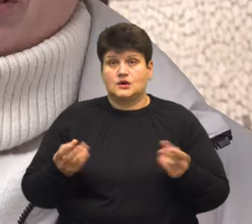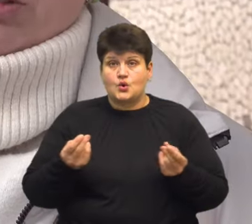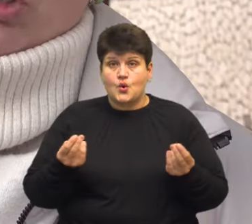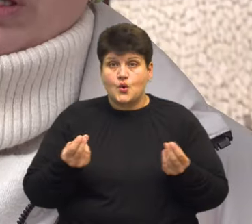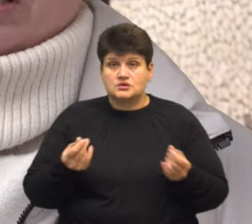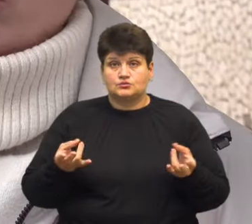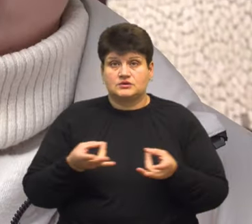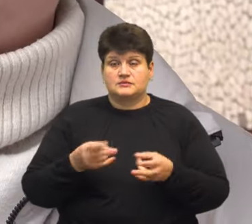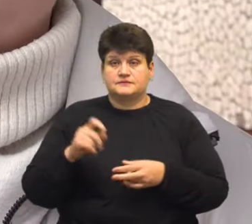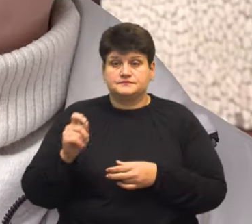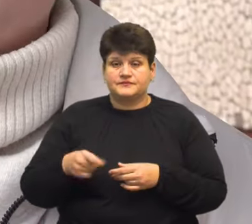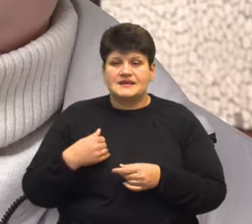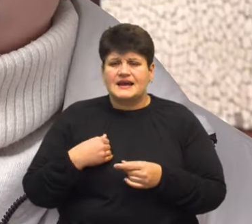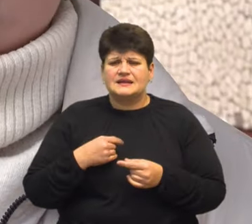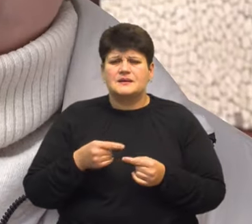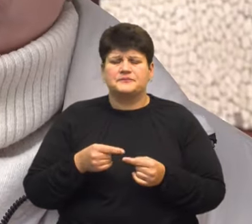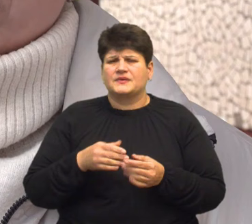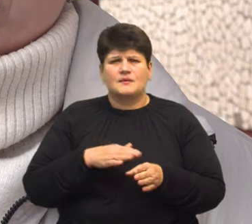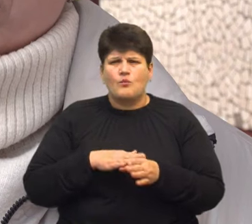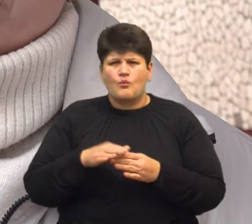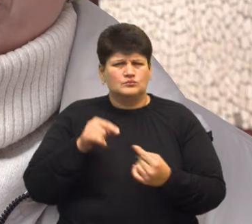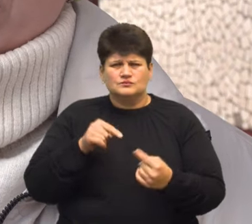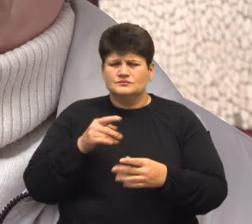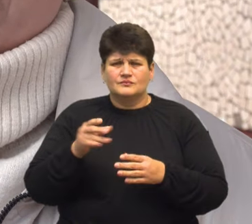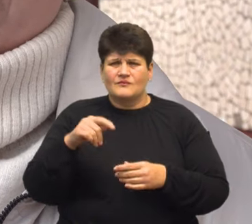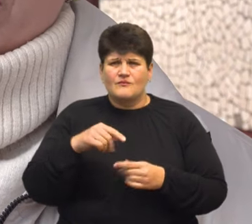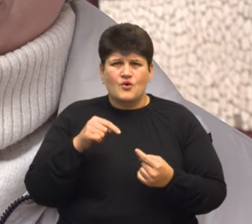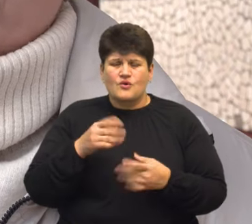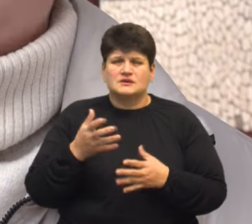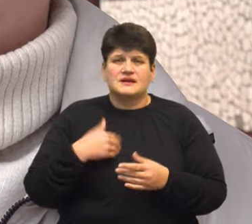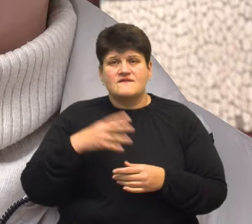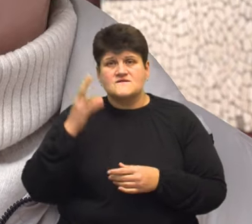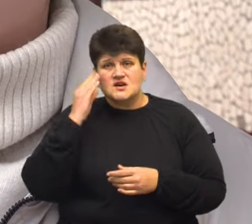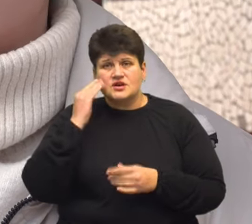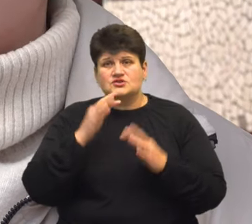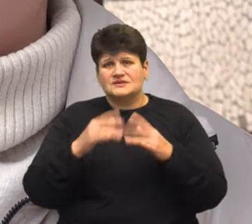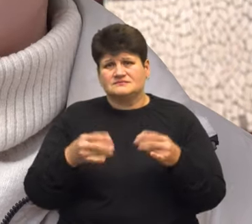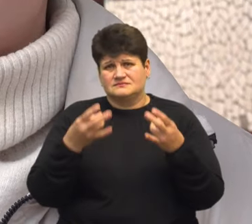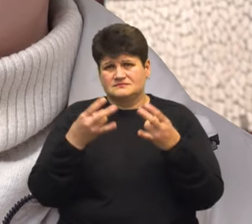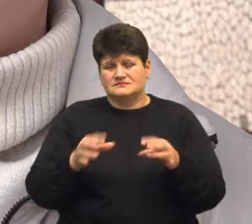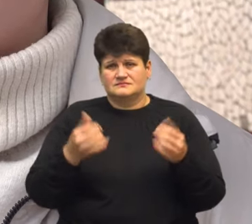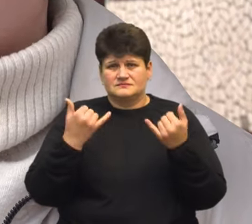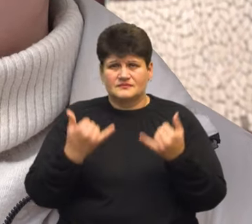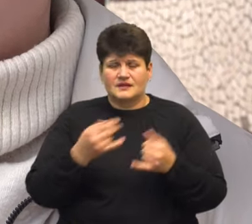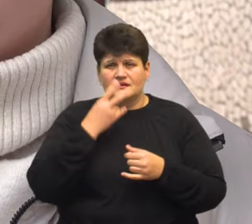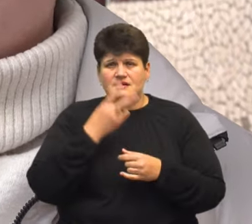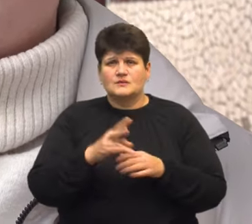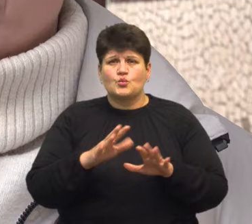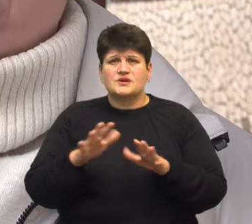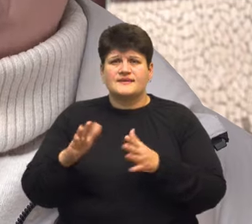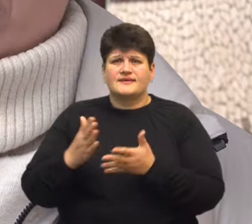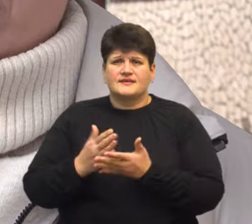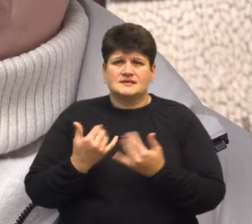фронт. Я не то, що категорично проти, але я вважаю, що ялинка недоречна, зважаючи на ті події, які зараз є